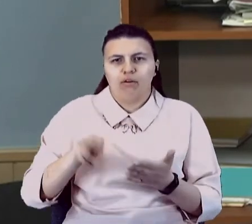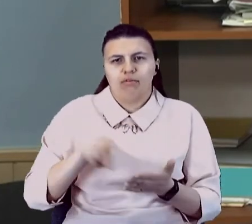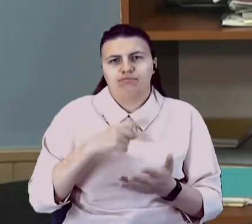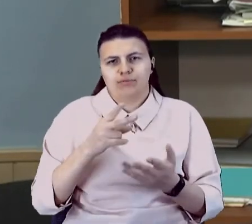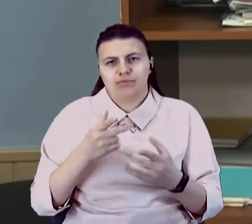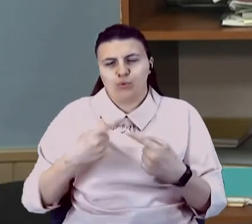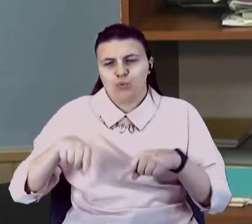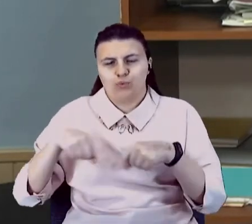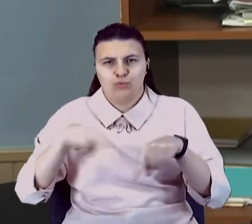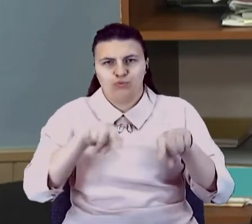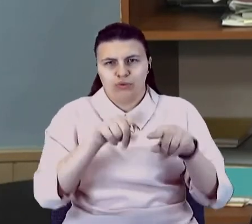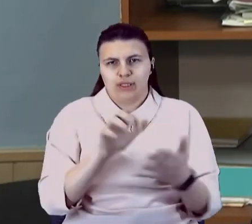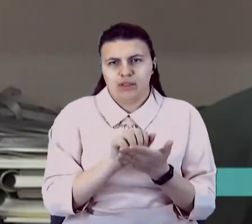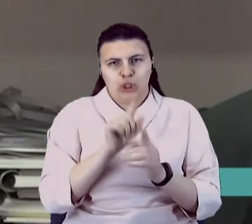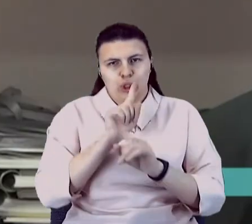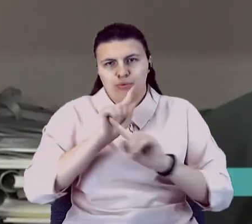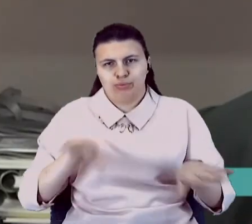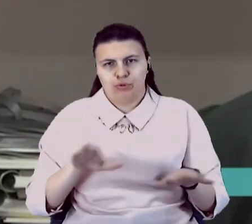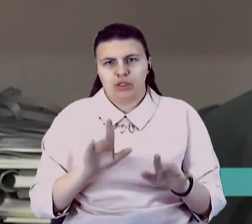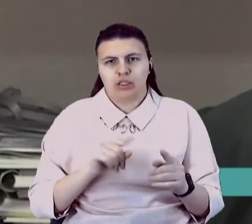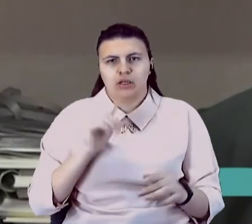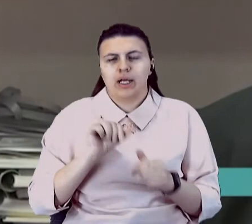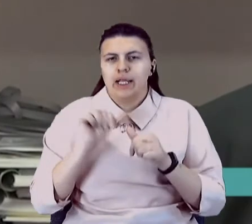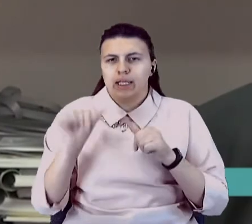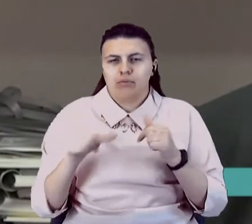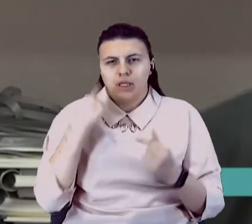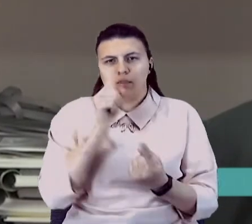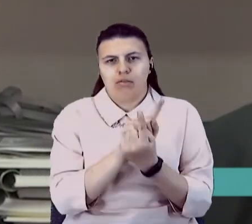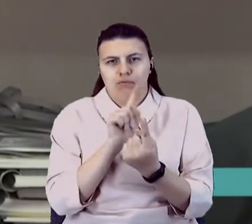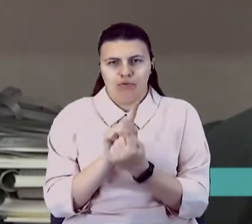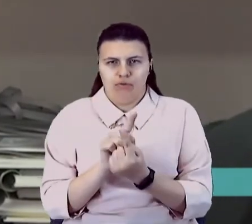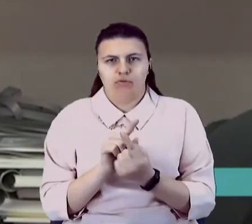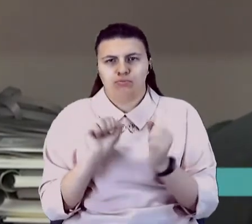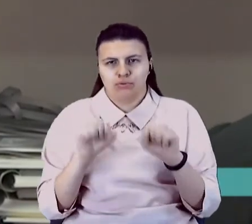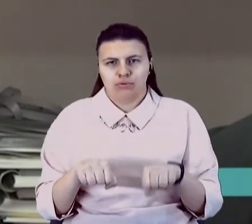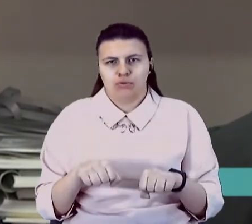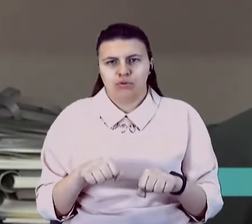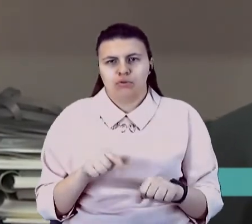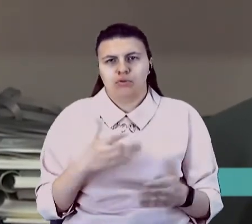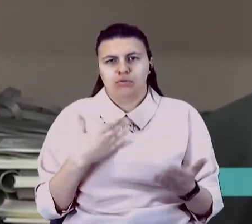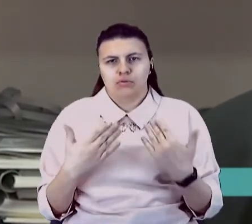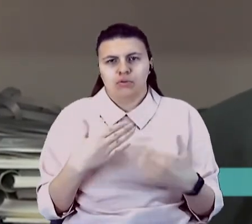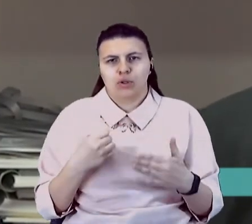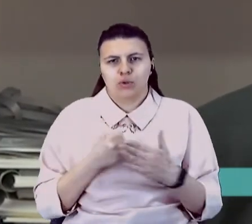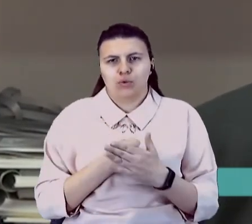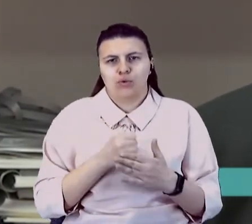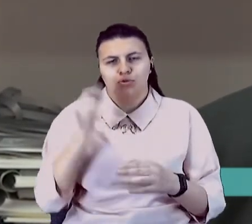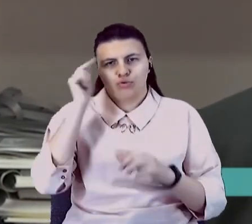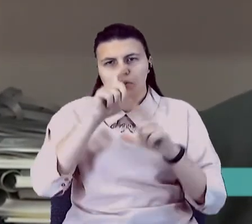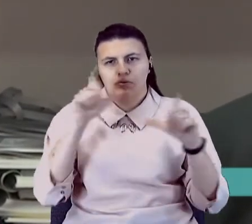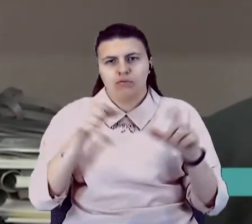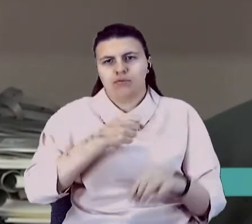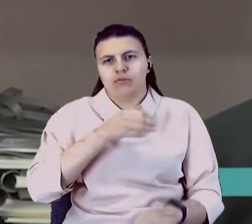передбачені індивідуальні. Стосовно дітей дошкільного віку, то в дитячих